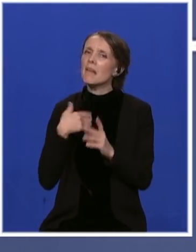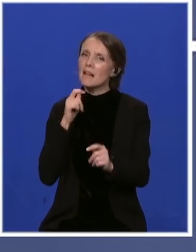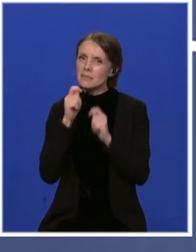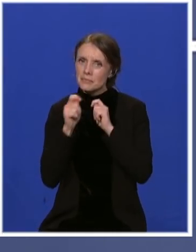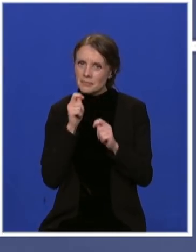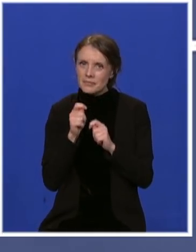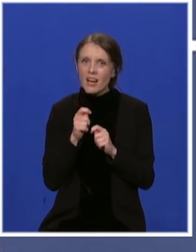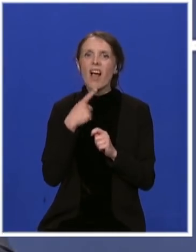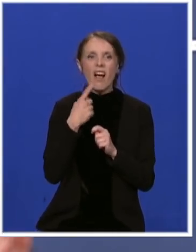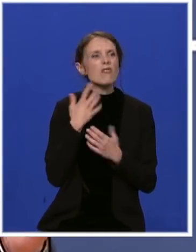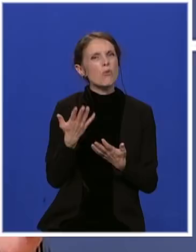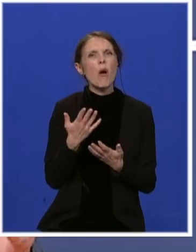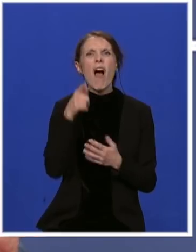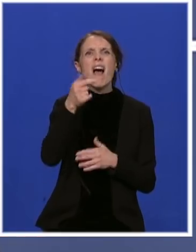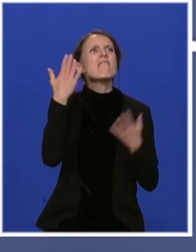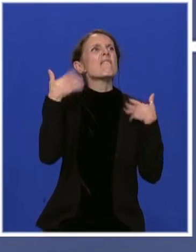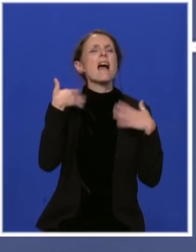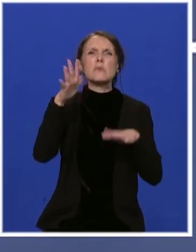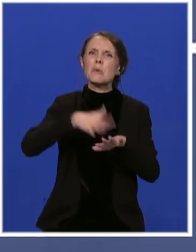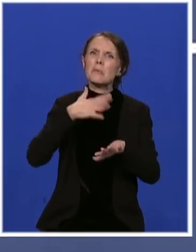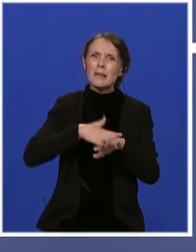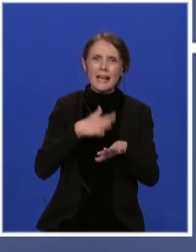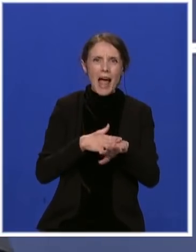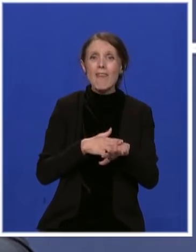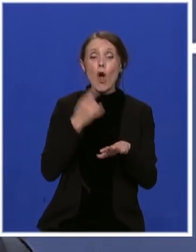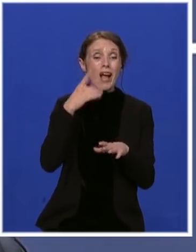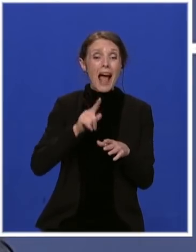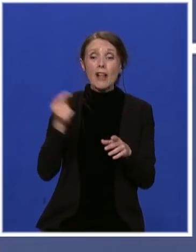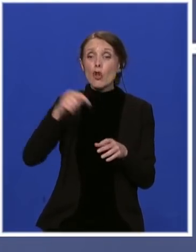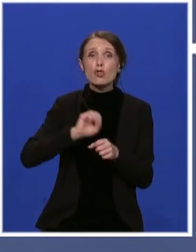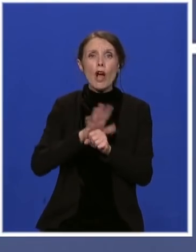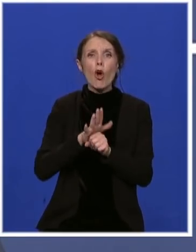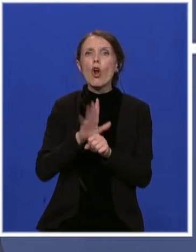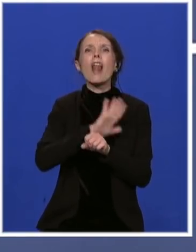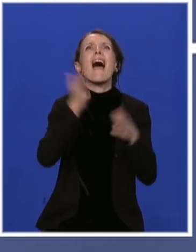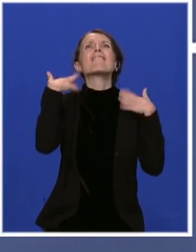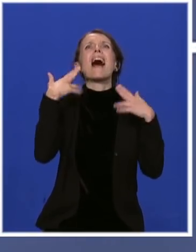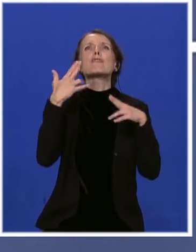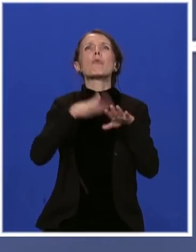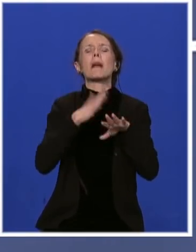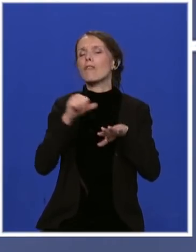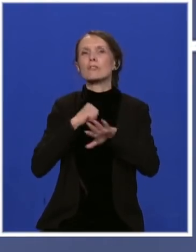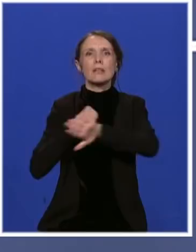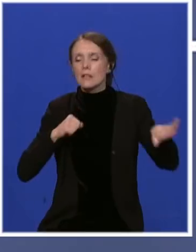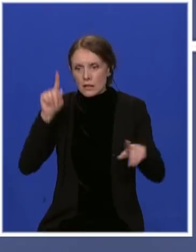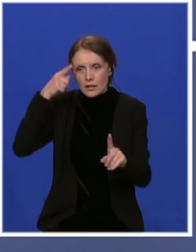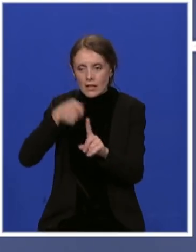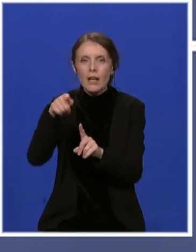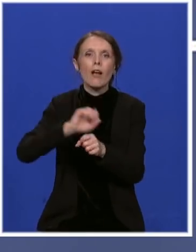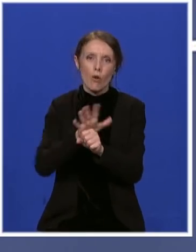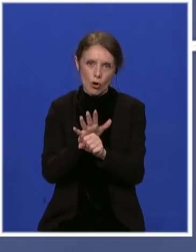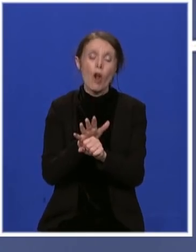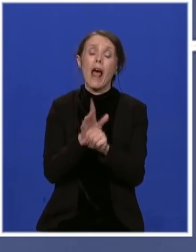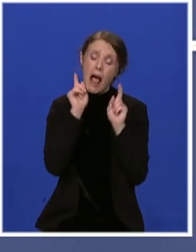a imate zagađan vazduh. Sad više nikog ne interese, vazduh kad je došla neka teža muka. Ali mi moramo i, zahvaljujući vama, vratit ćemo se na to pitanje